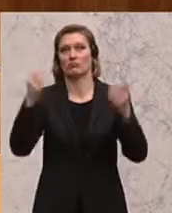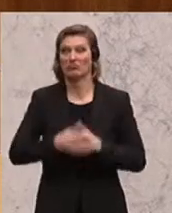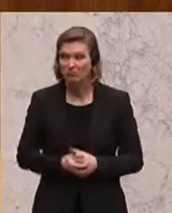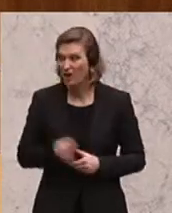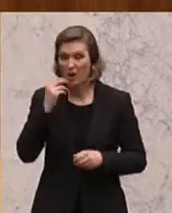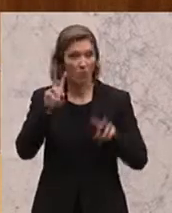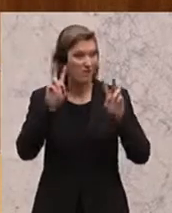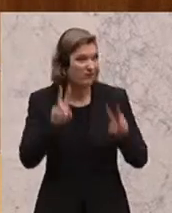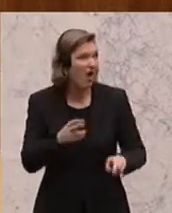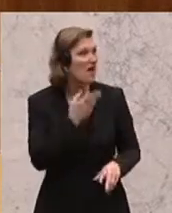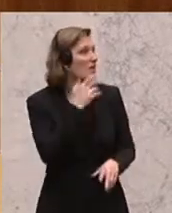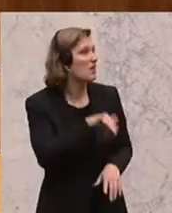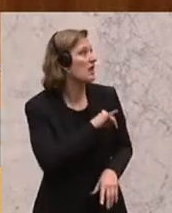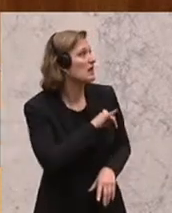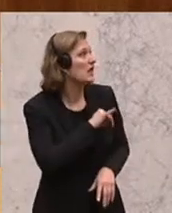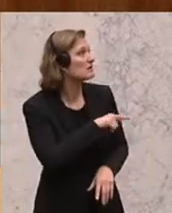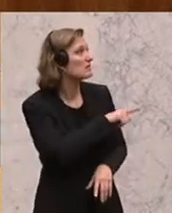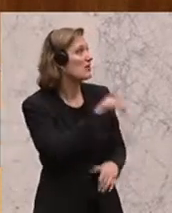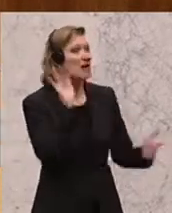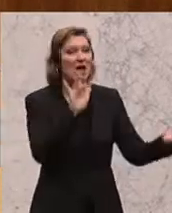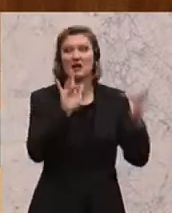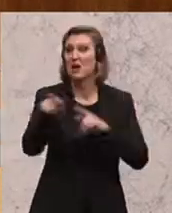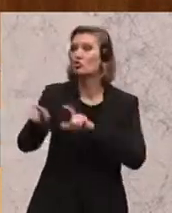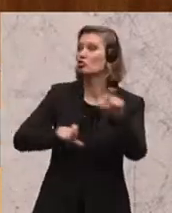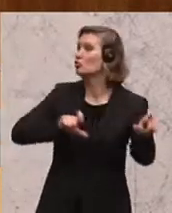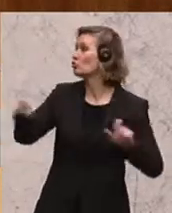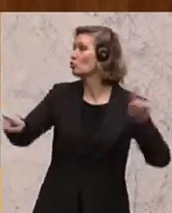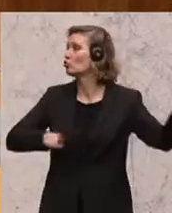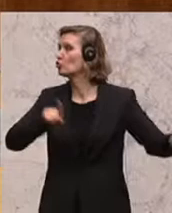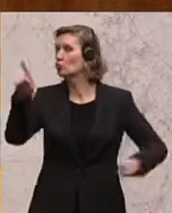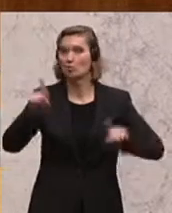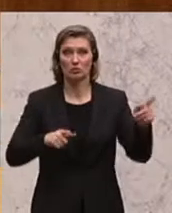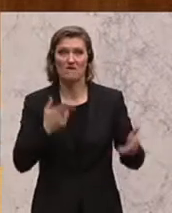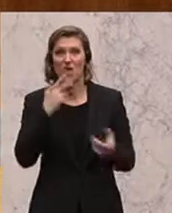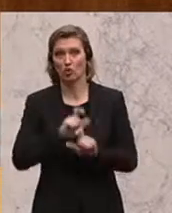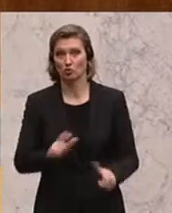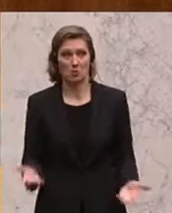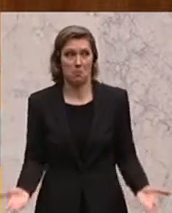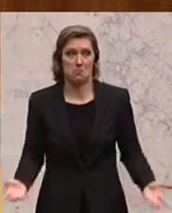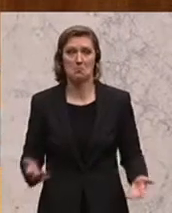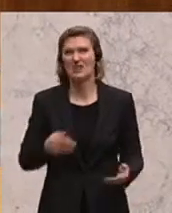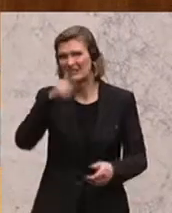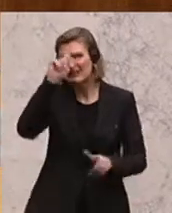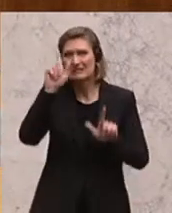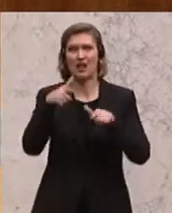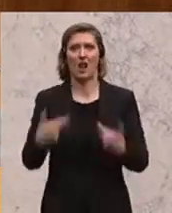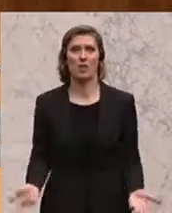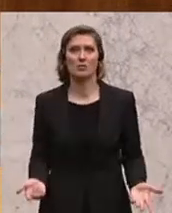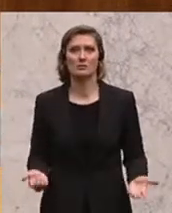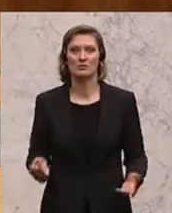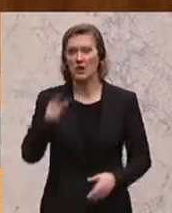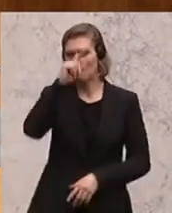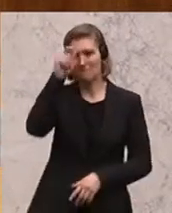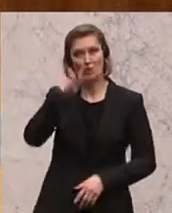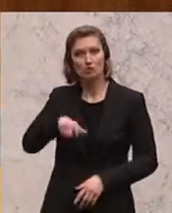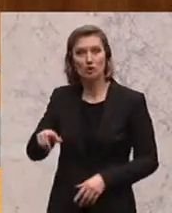wirklich, dass das irgendwen interessiert, wenn Sie sich da gegenseitig die Schuld zuschieben und sagen, der ist schuld, der ist schuld, der ist schuld. Das ist ja vollkommen sinnlos. Für den Menschen,